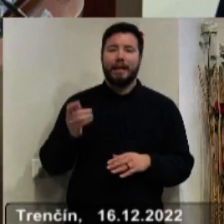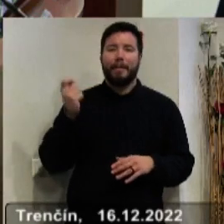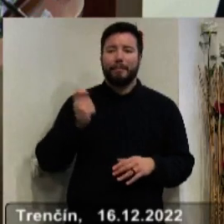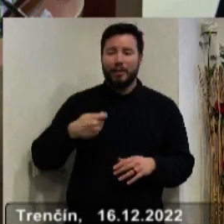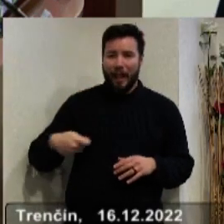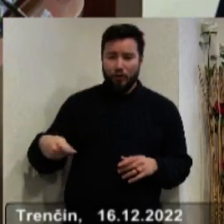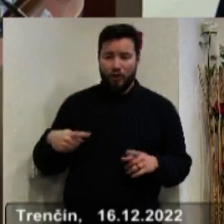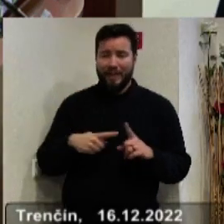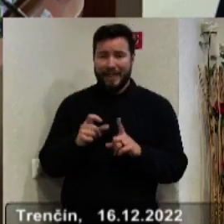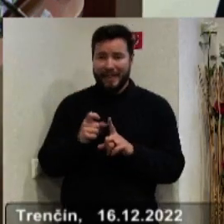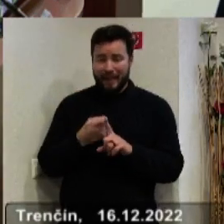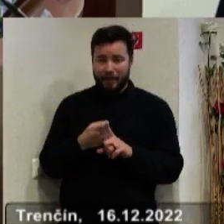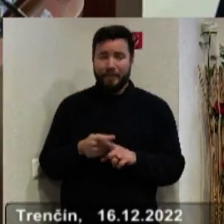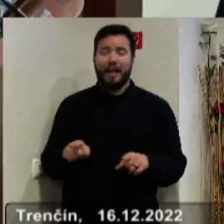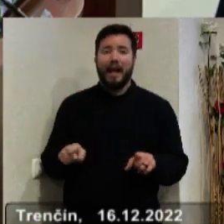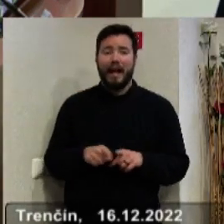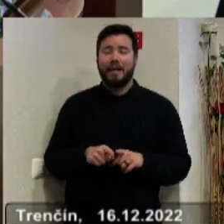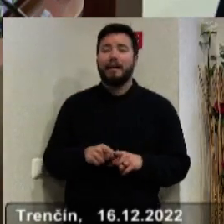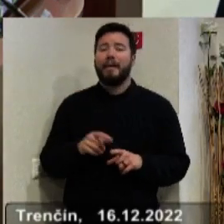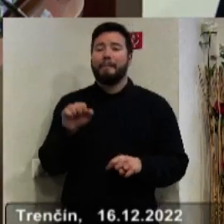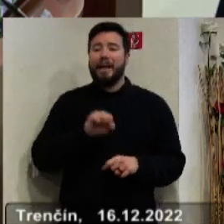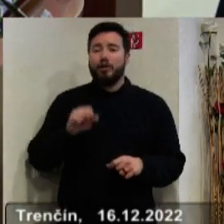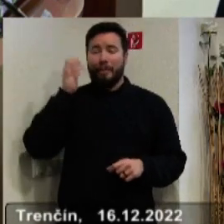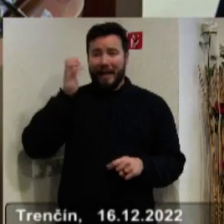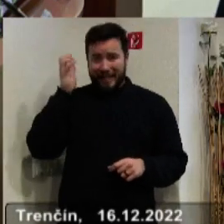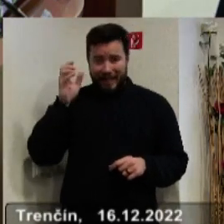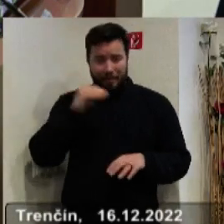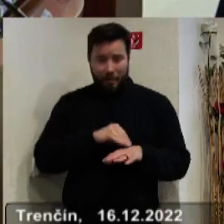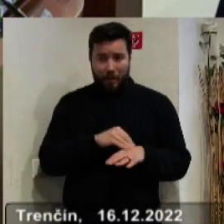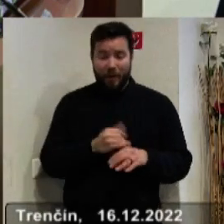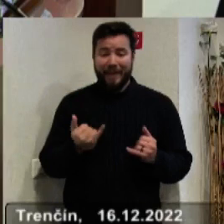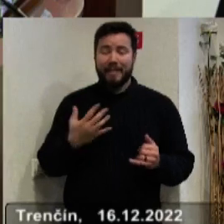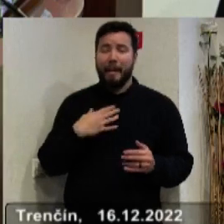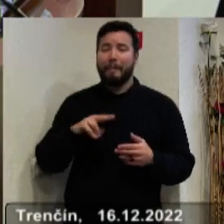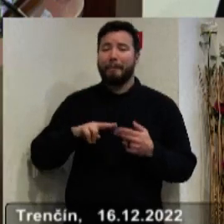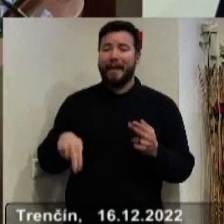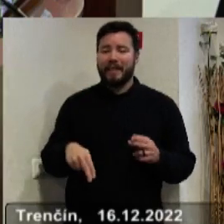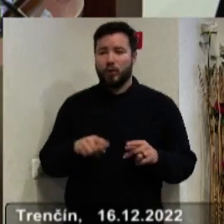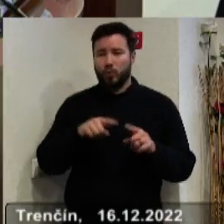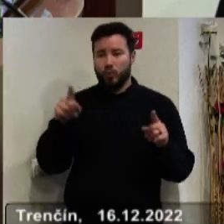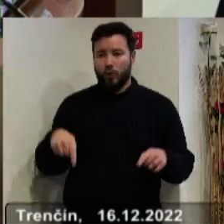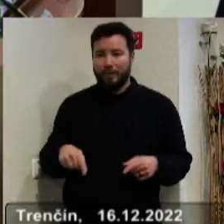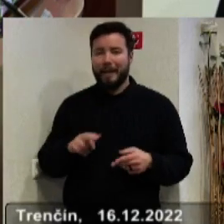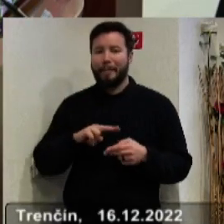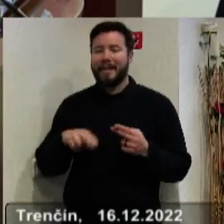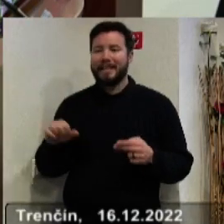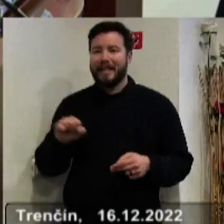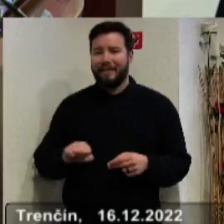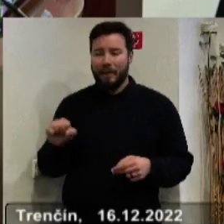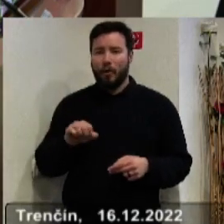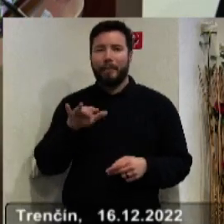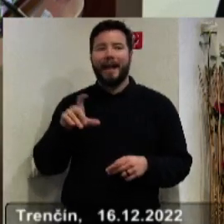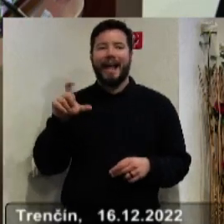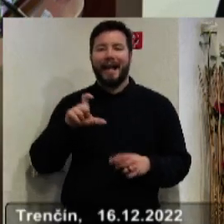minulovodobnodobie tu v TSK a pripomienkovalo aj samotné mesto Partizánske. Dneska máme petíciu. Petíciu v petičnom výbore je